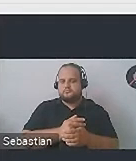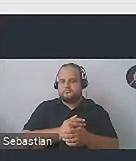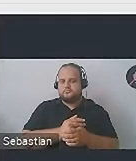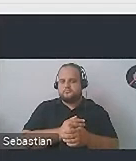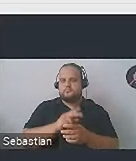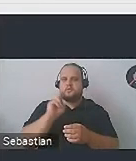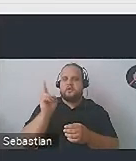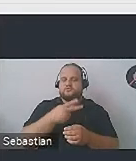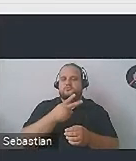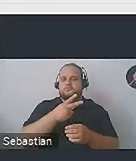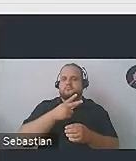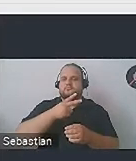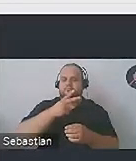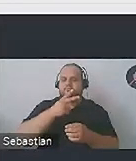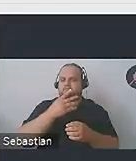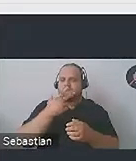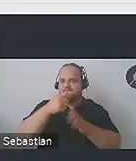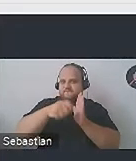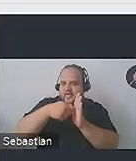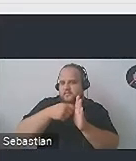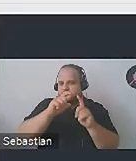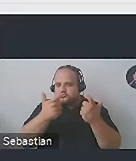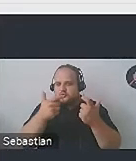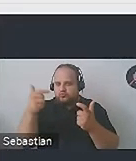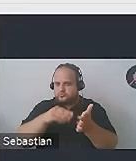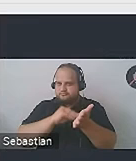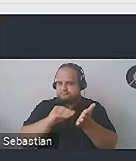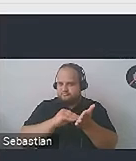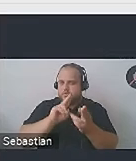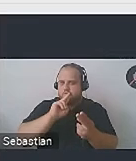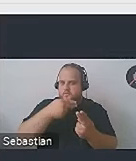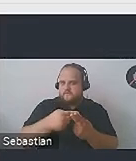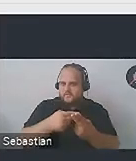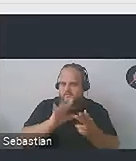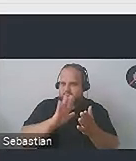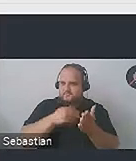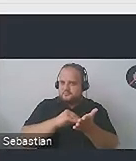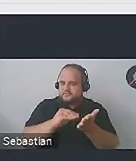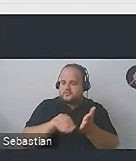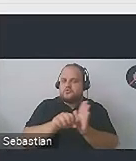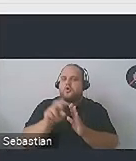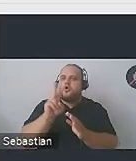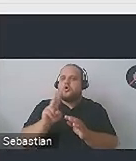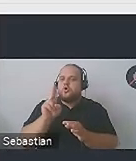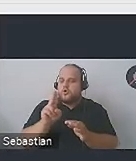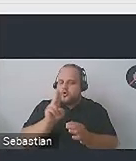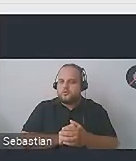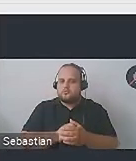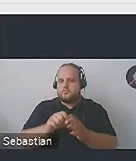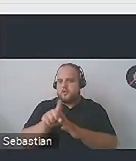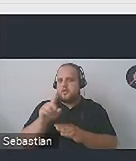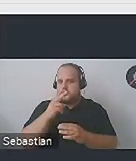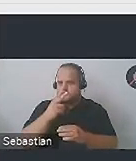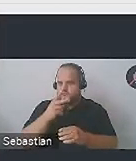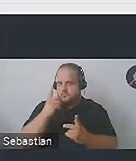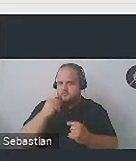każda treść nietekstowa musi mieć jakiś tekstowy odpowiednik. Do kogo to jest skierowane? No do osób niewidomych,